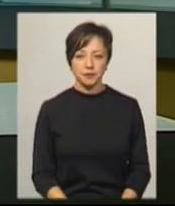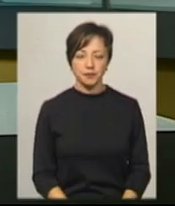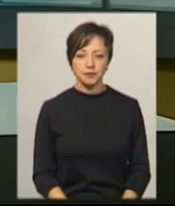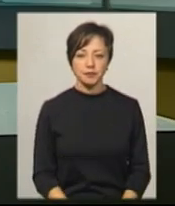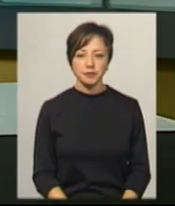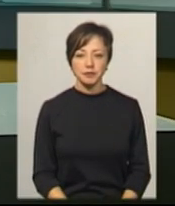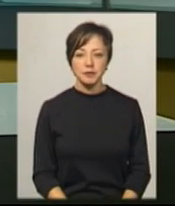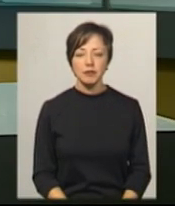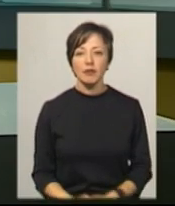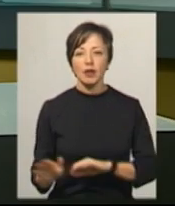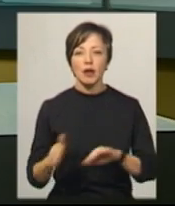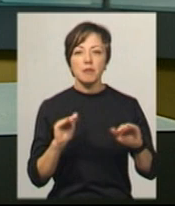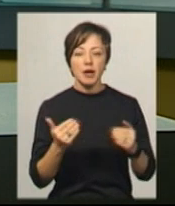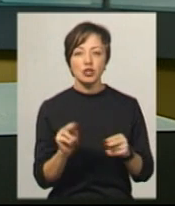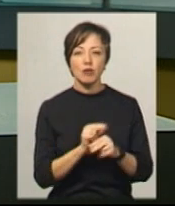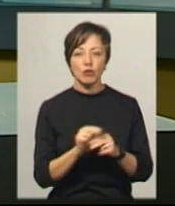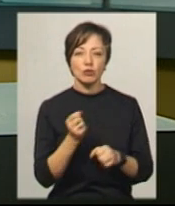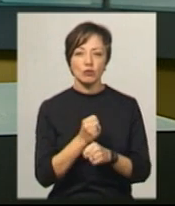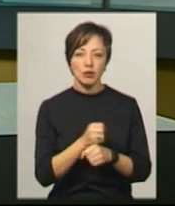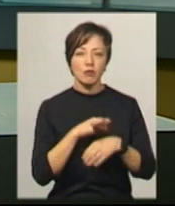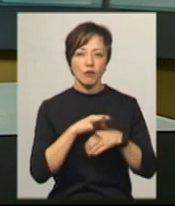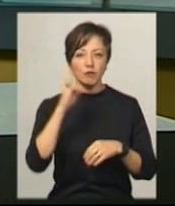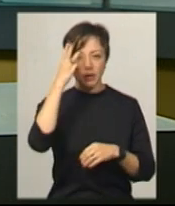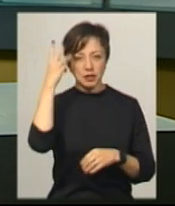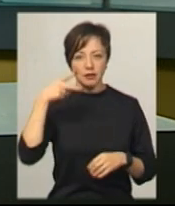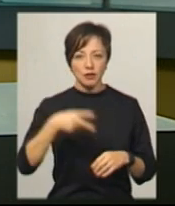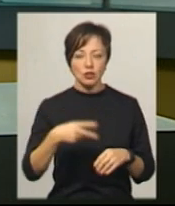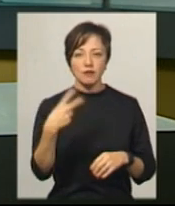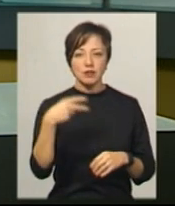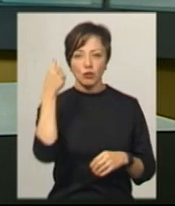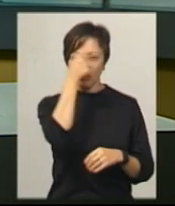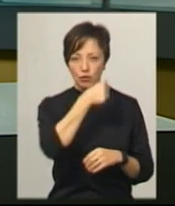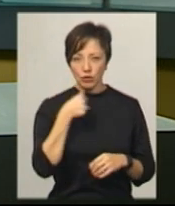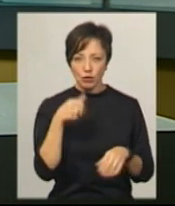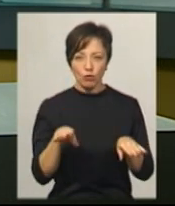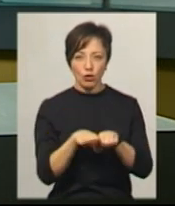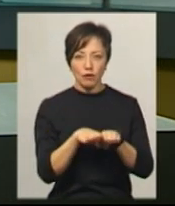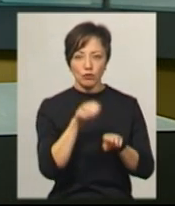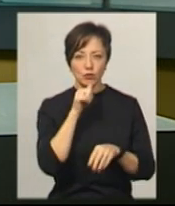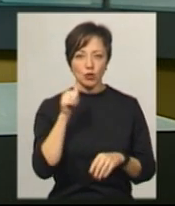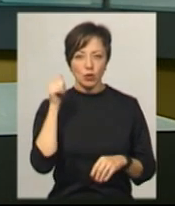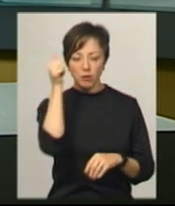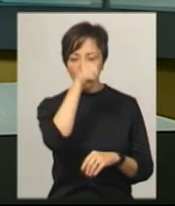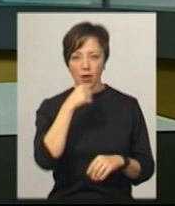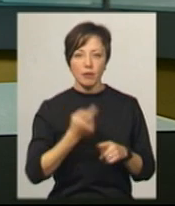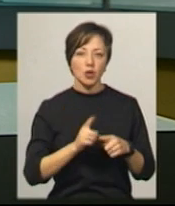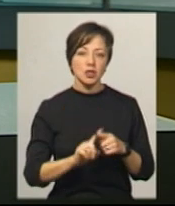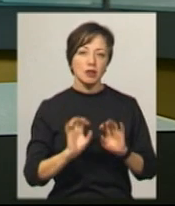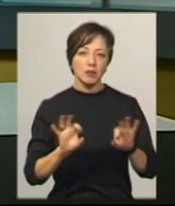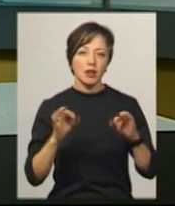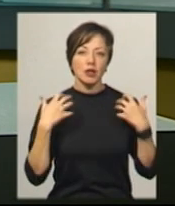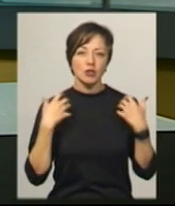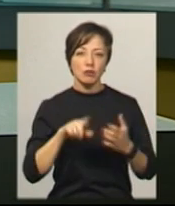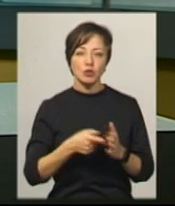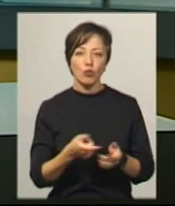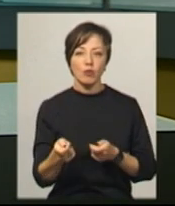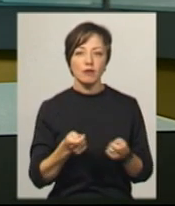Менше ремонтних робіт будуть проводити у Хмельницькому у 2020 році, порівняно з минулими роками. Про це каже начальник